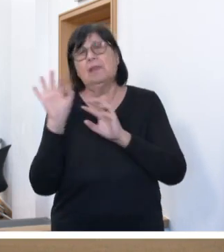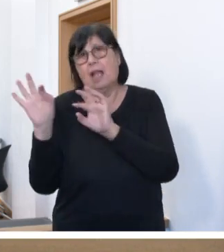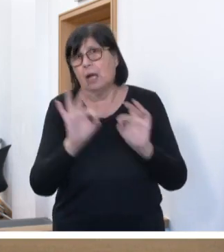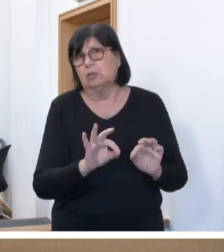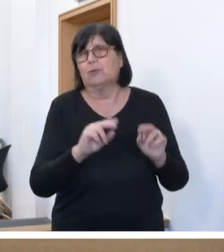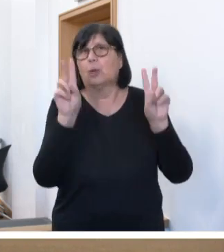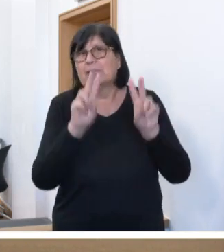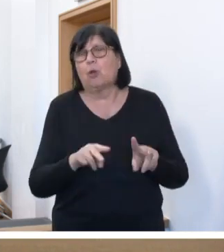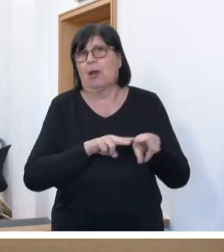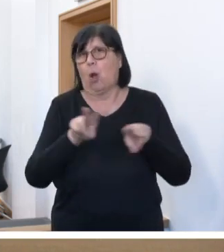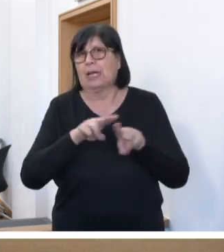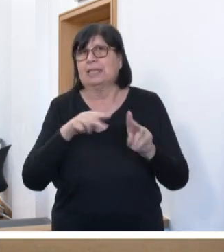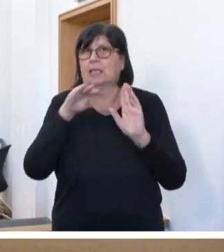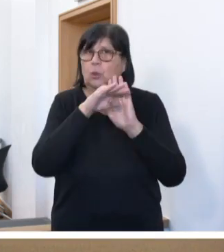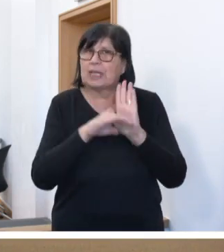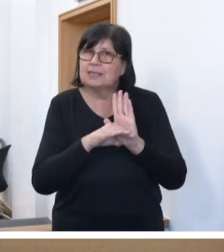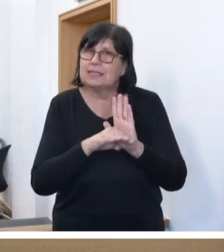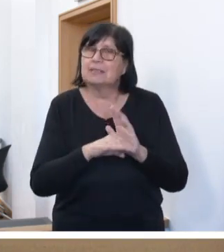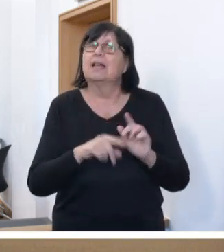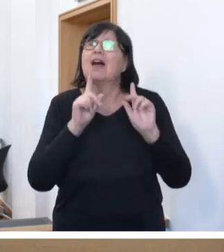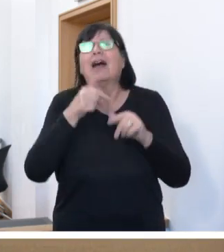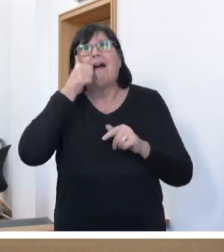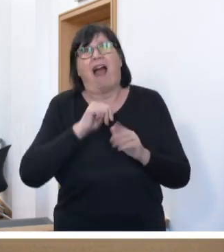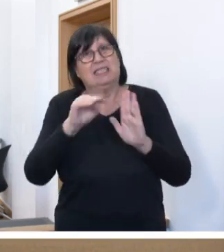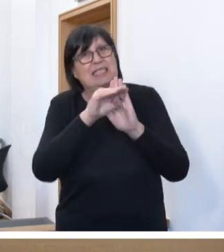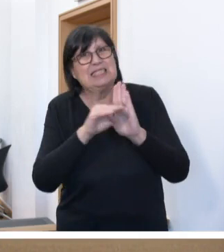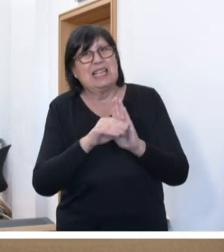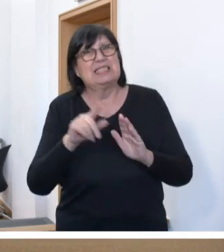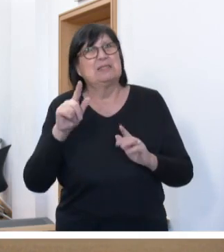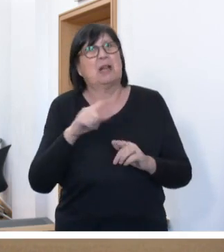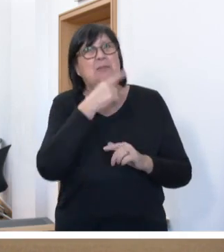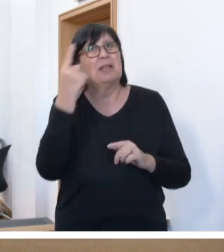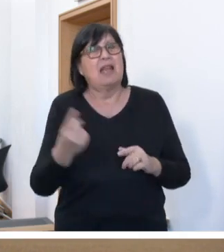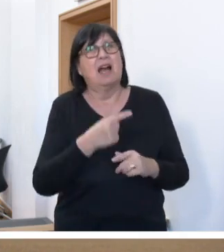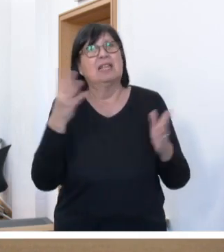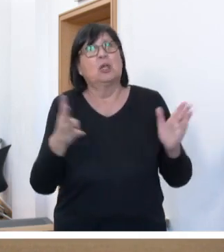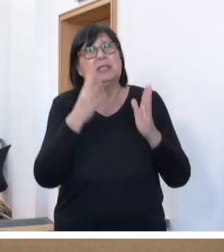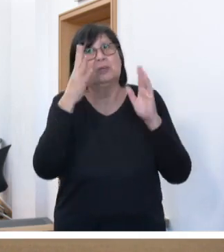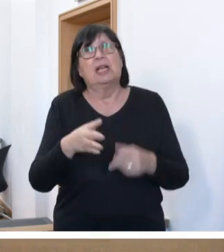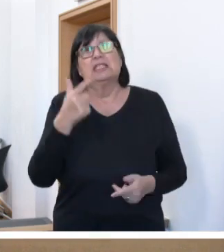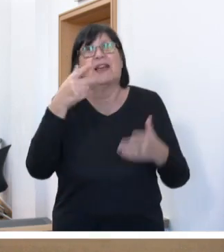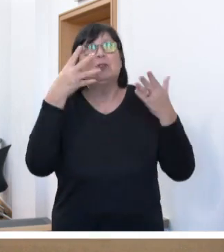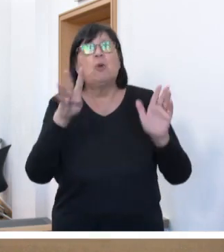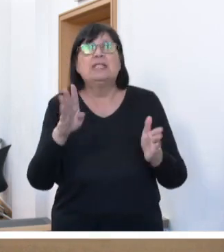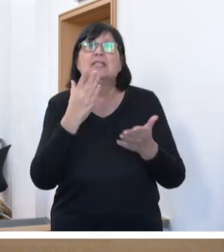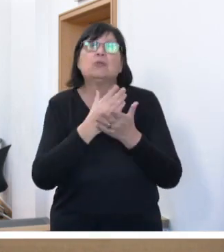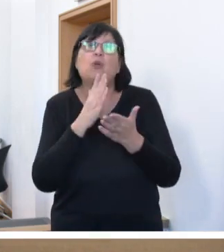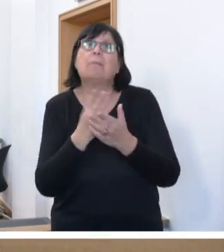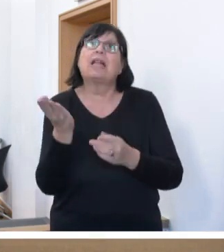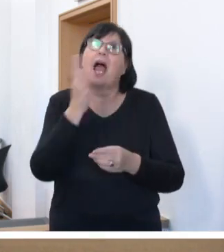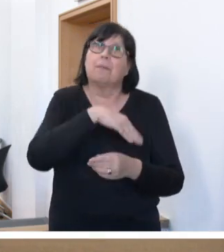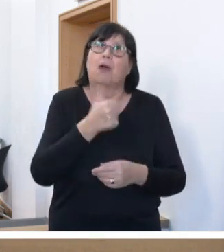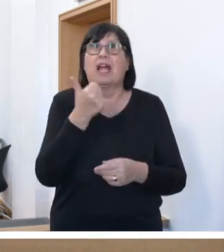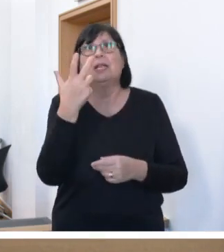Betreuungsorganisationsgesetzes, da das alte Gesetz aus dem Jahre 1992 bereits mit Ablauf des 31